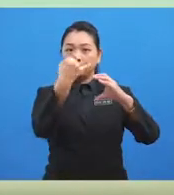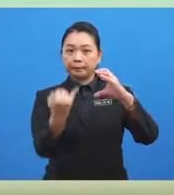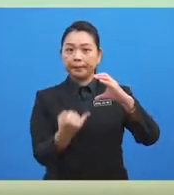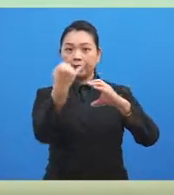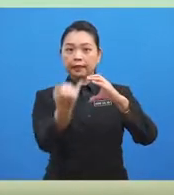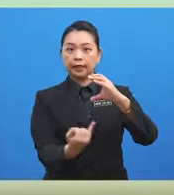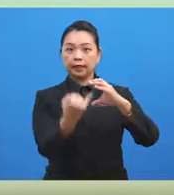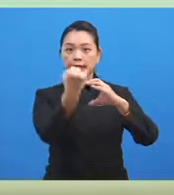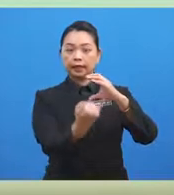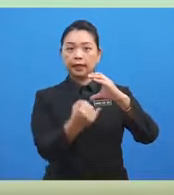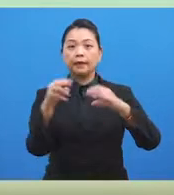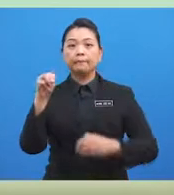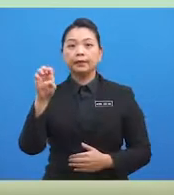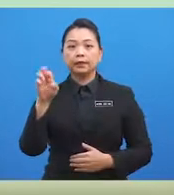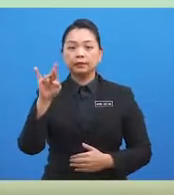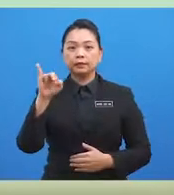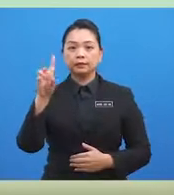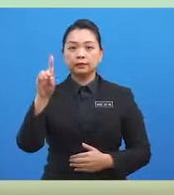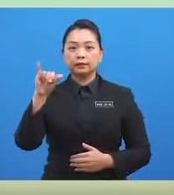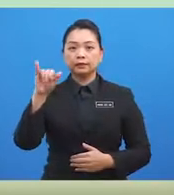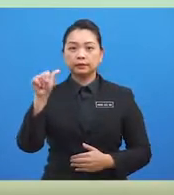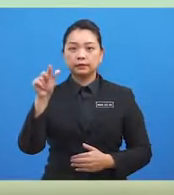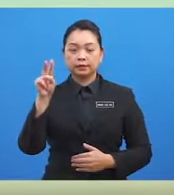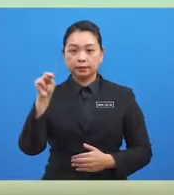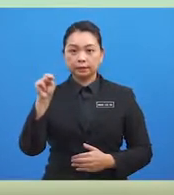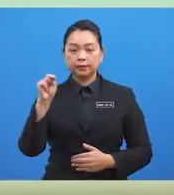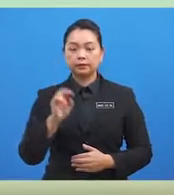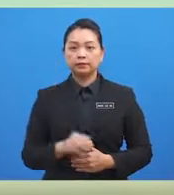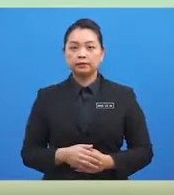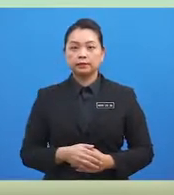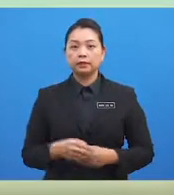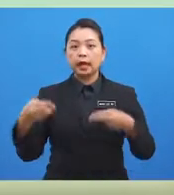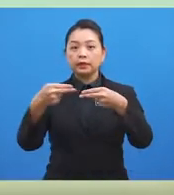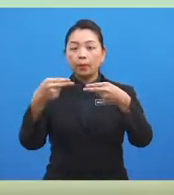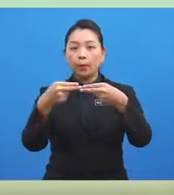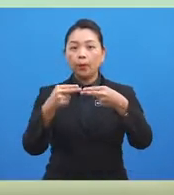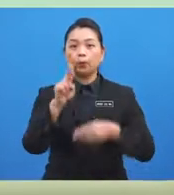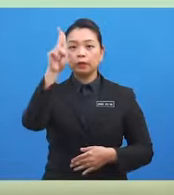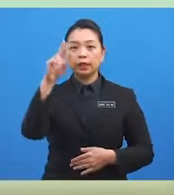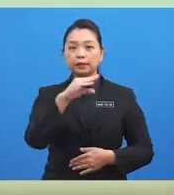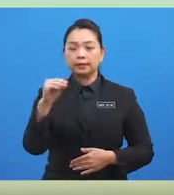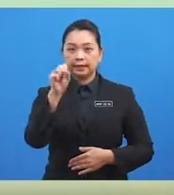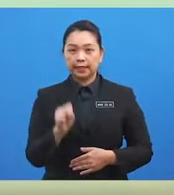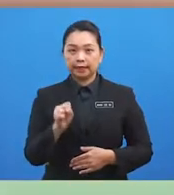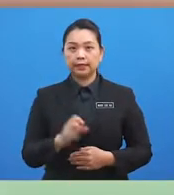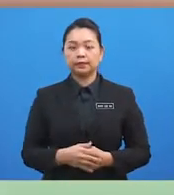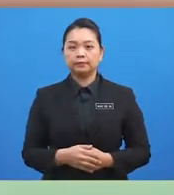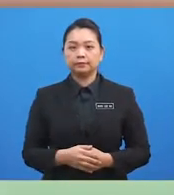agung yang menyambungkan kutub utara dan kutub selatan.